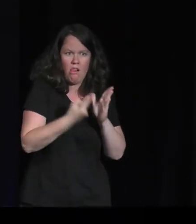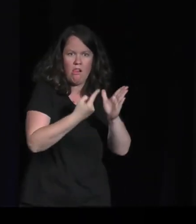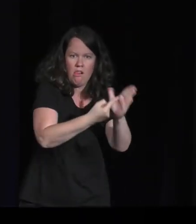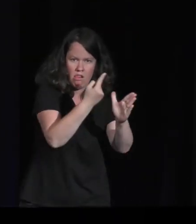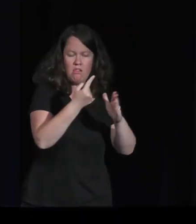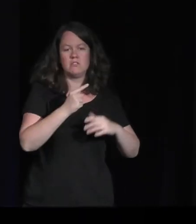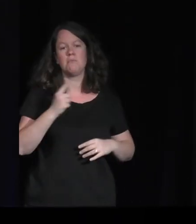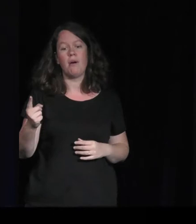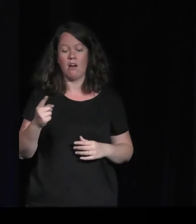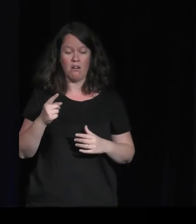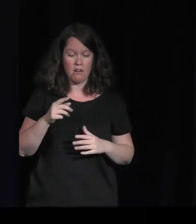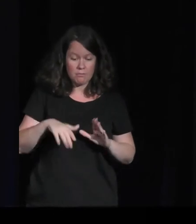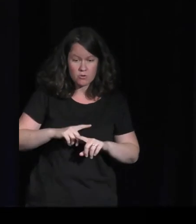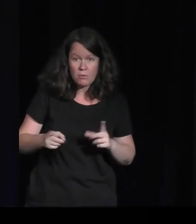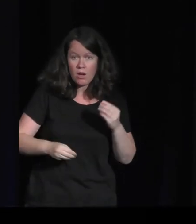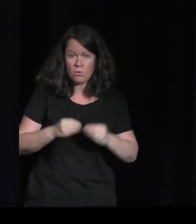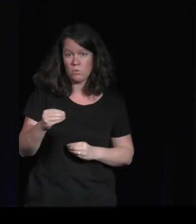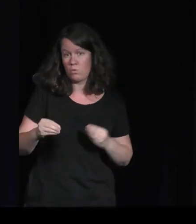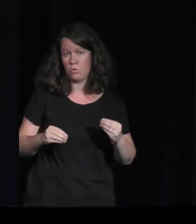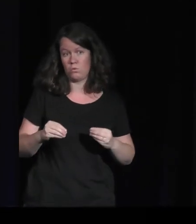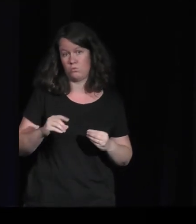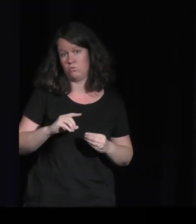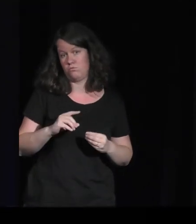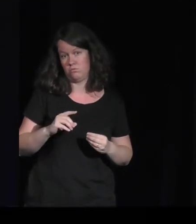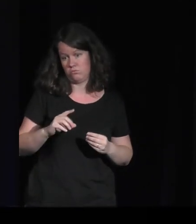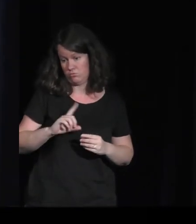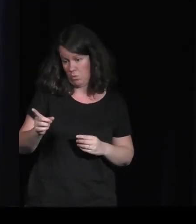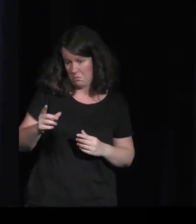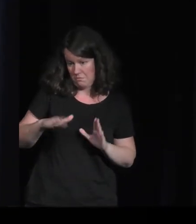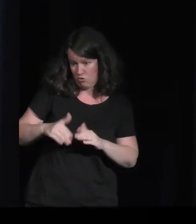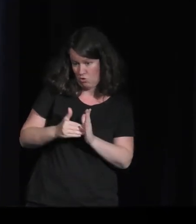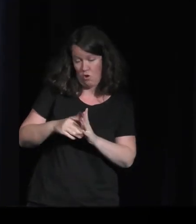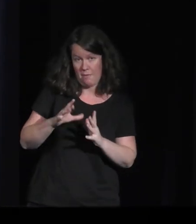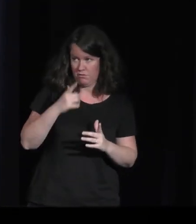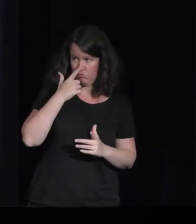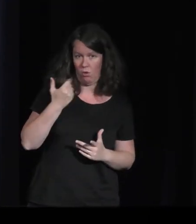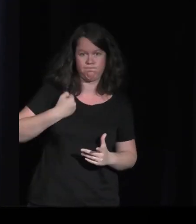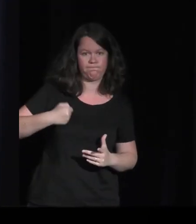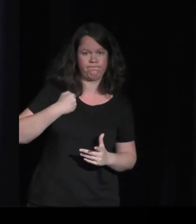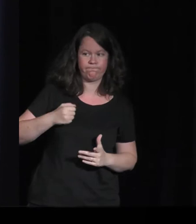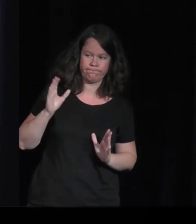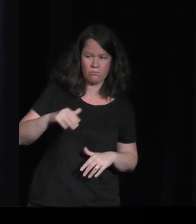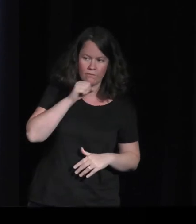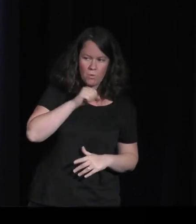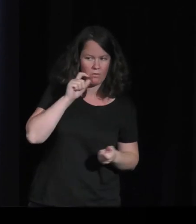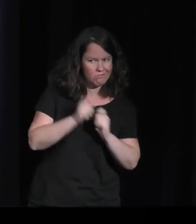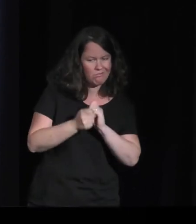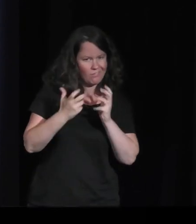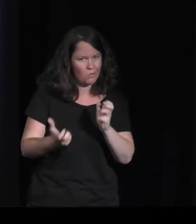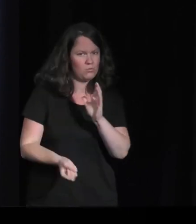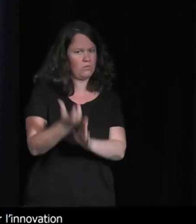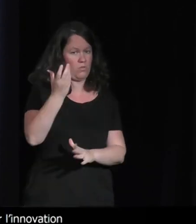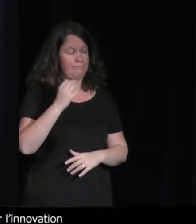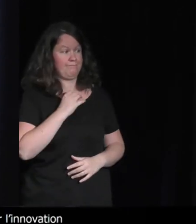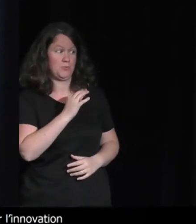devenu obsolète, pas forcément parce qu'il ne marche plus. Il y a ça, effectivement. Donc, il le renouvellement au programmé très fréquent.